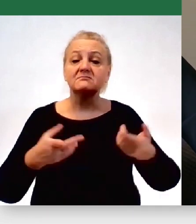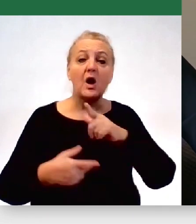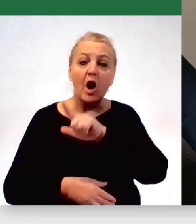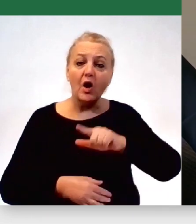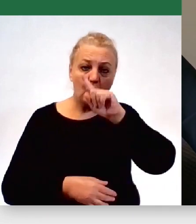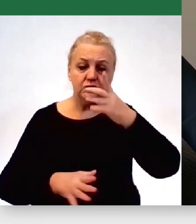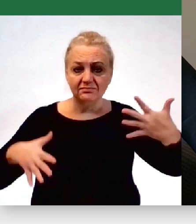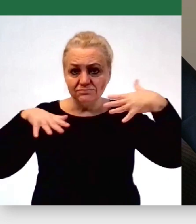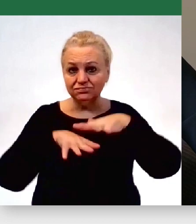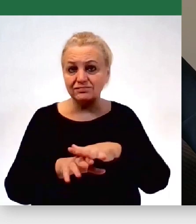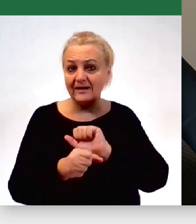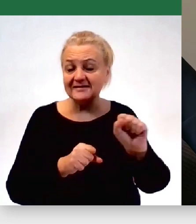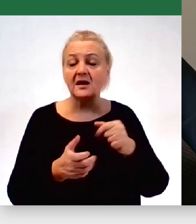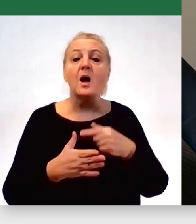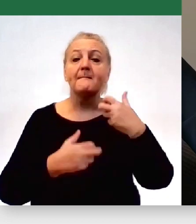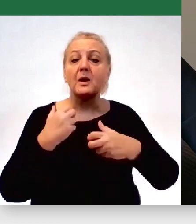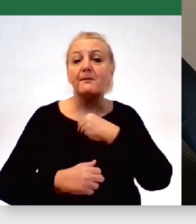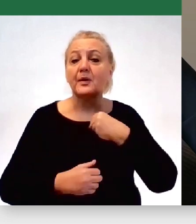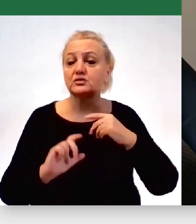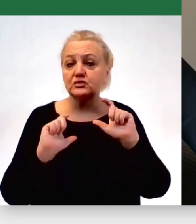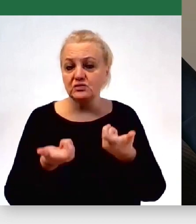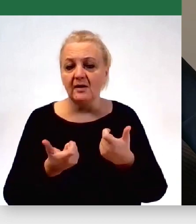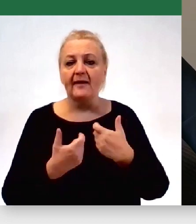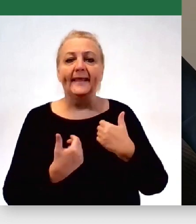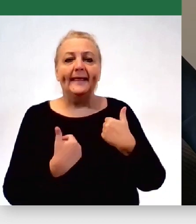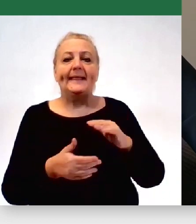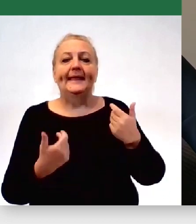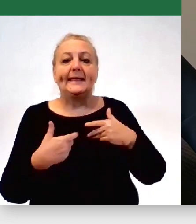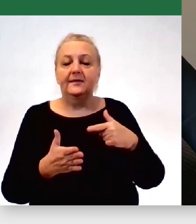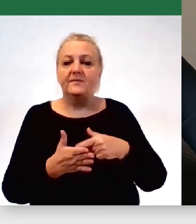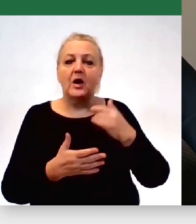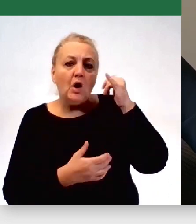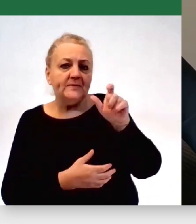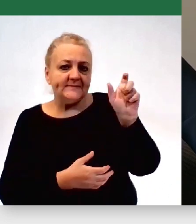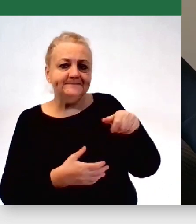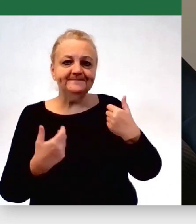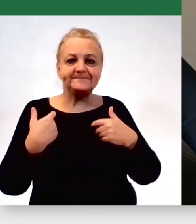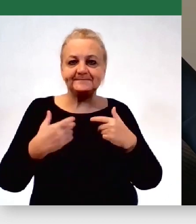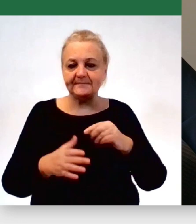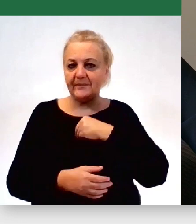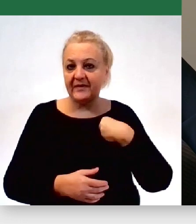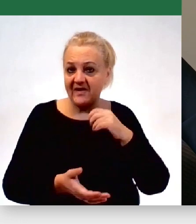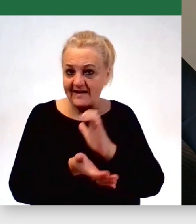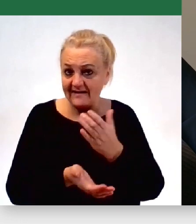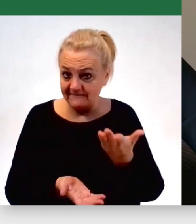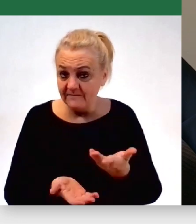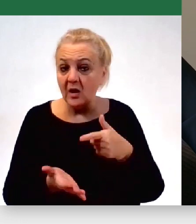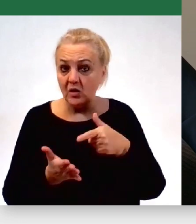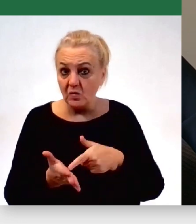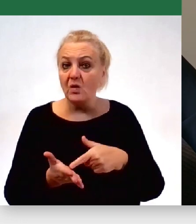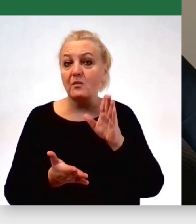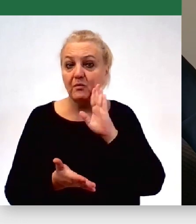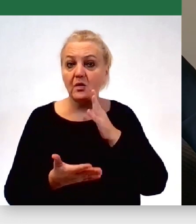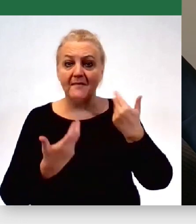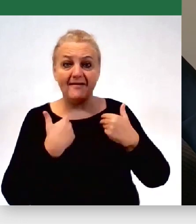społeczność, bo co jest u nas problemem w Polsce? Niechęć do obcych. I tę niechęć do obcych w jaki